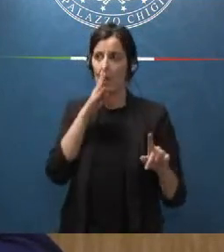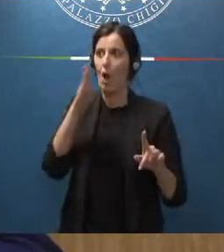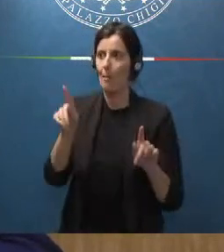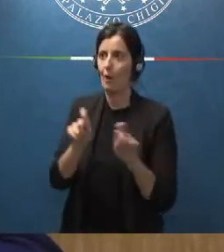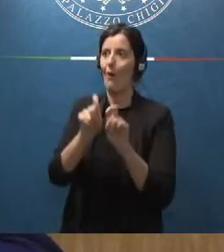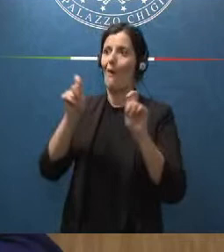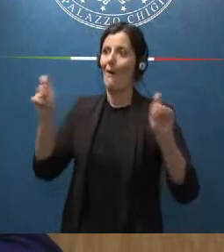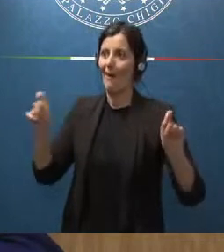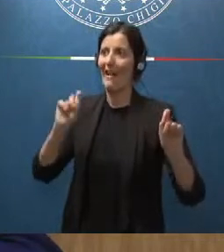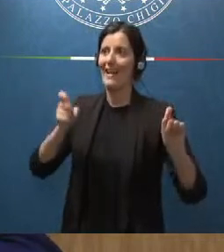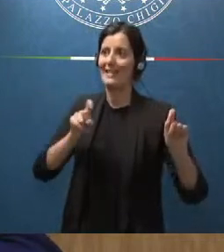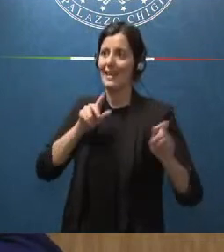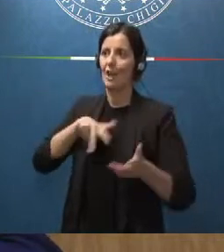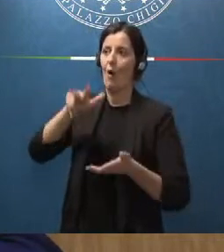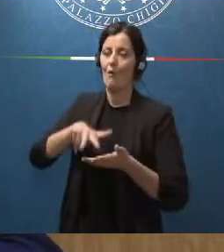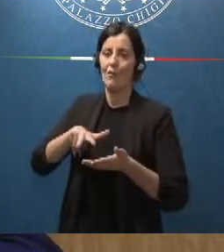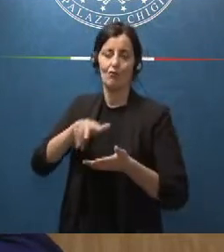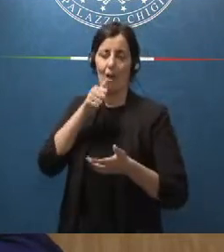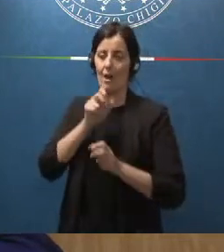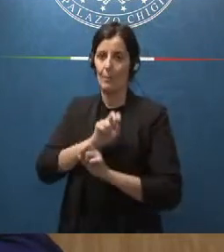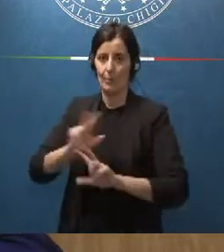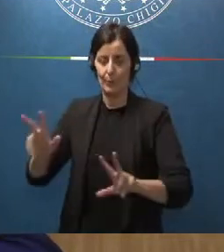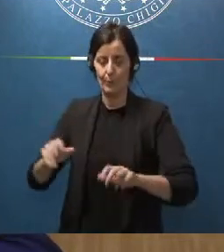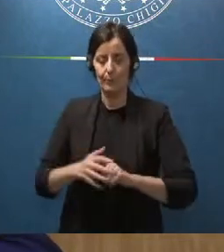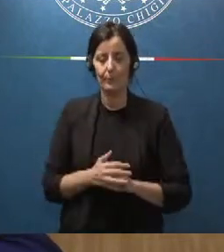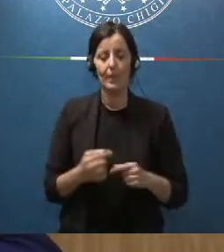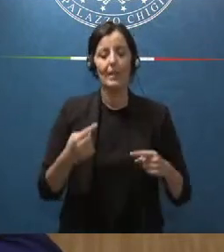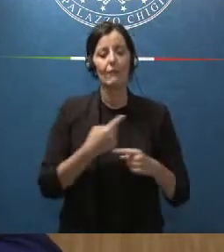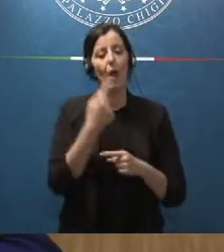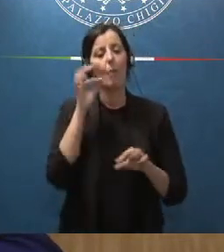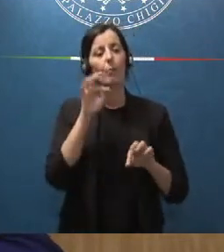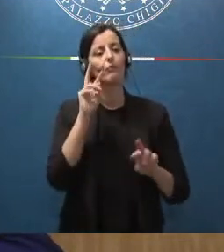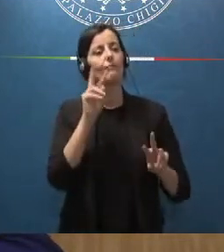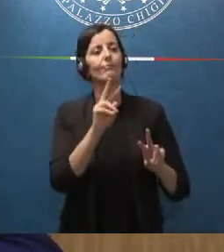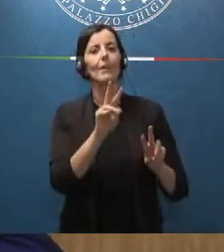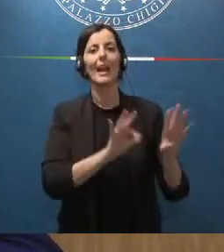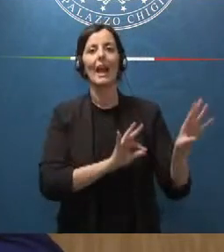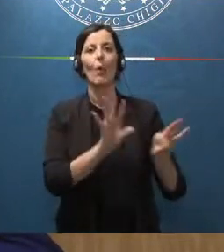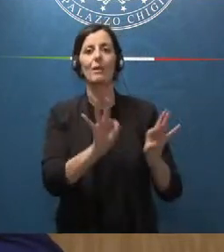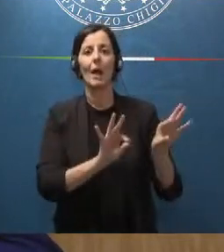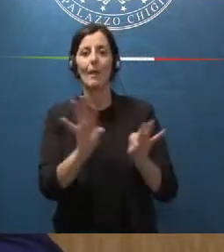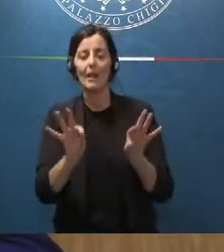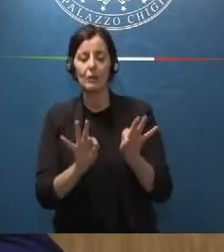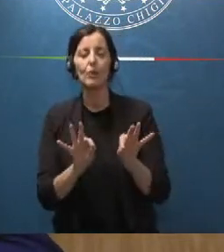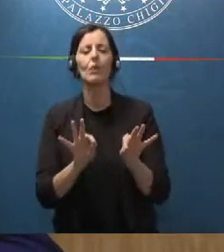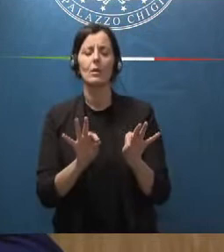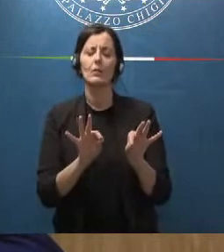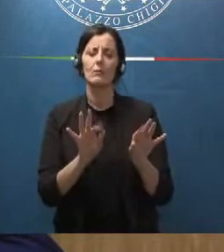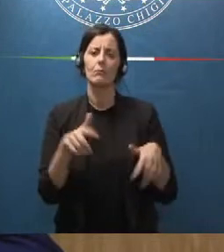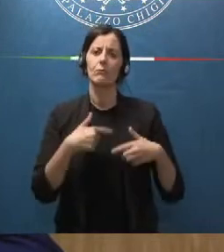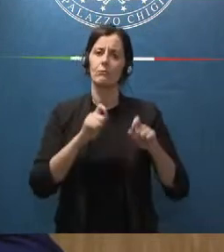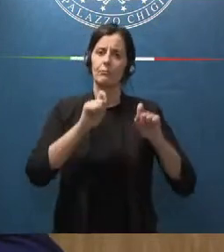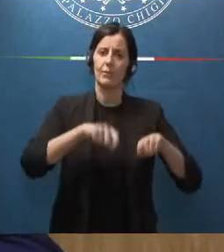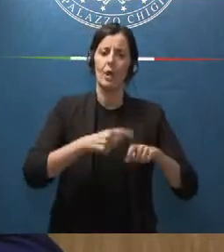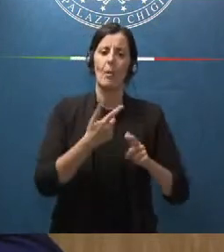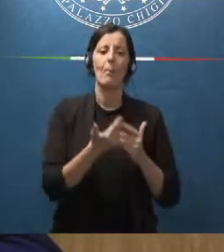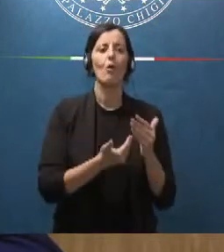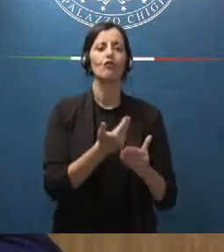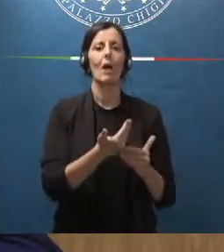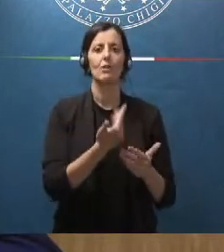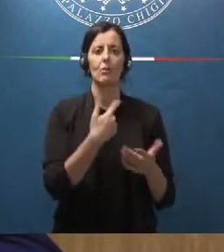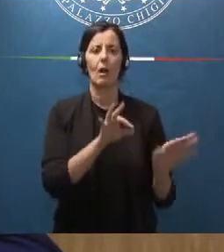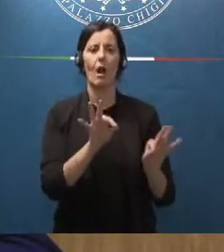ufficiale dal punto di vista del reclutamento abbiamo avviato il processo di